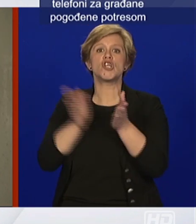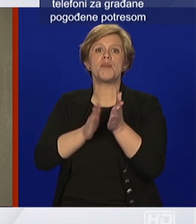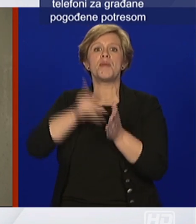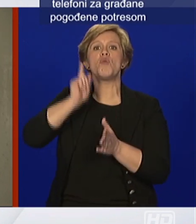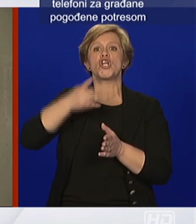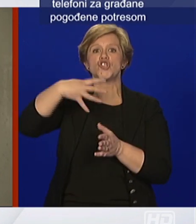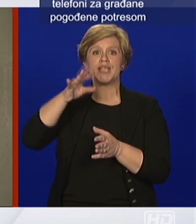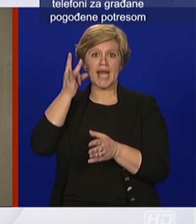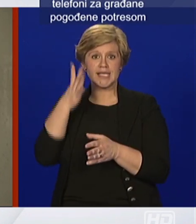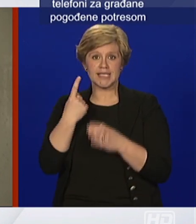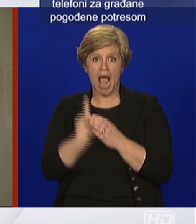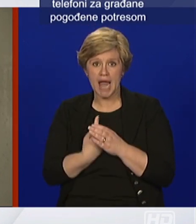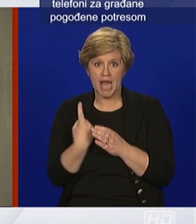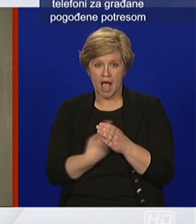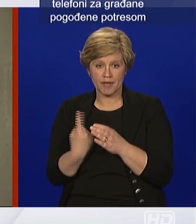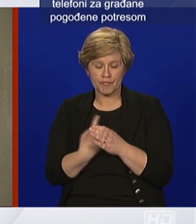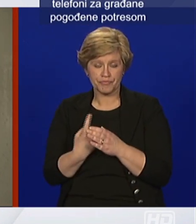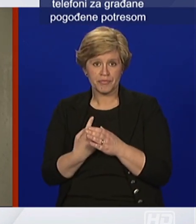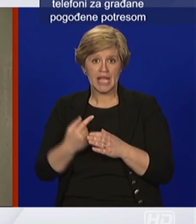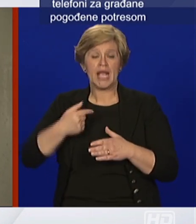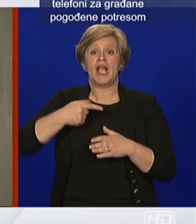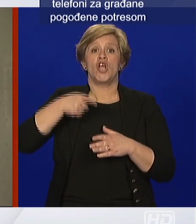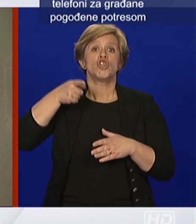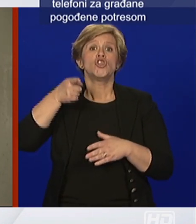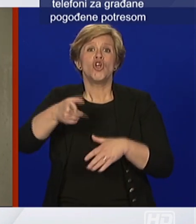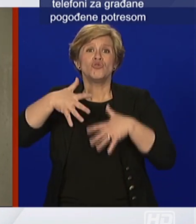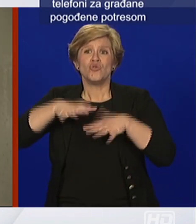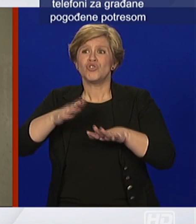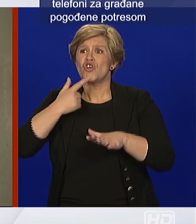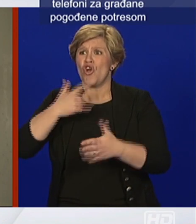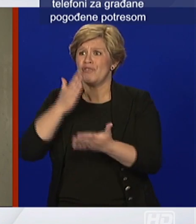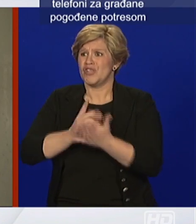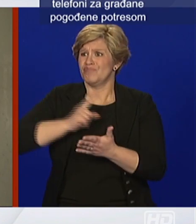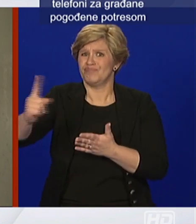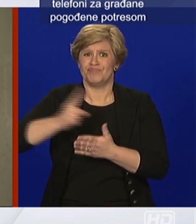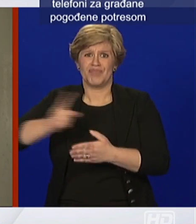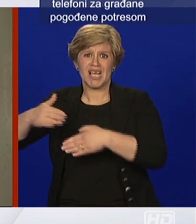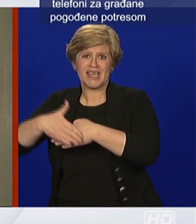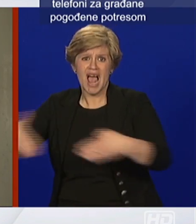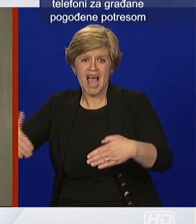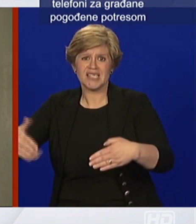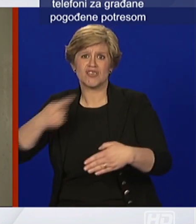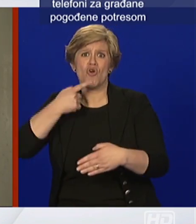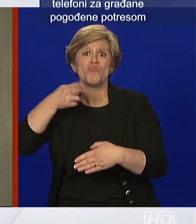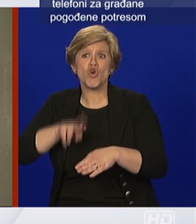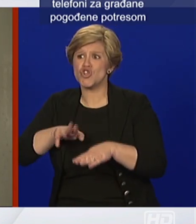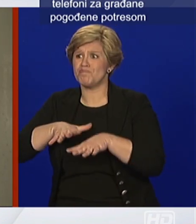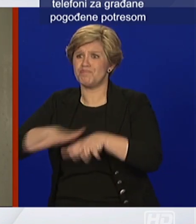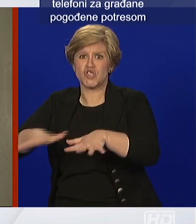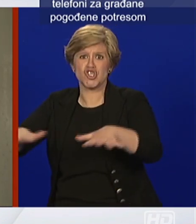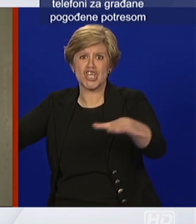koliko mi jednostavno s obzira su to ljudi koji prelaze granicu koji su potencijalni šilitelji virusa